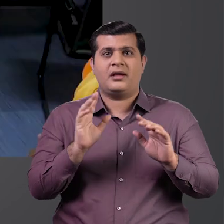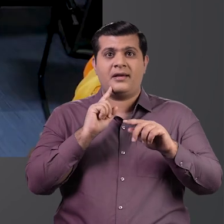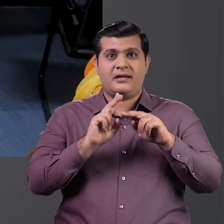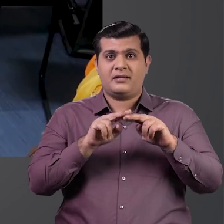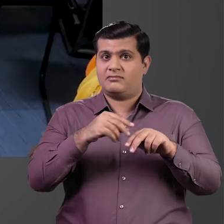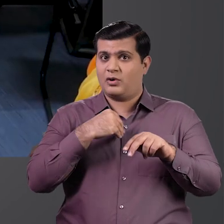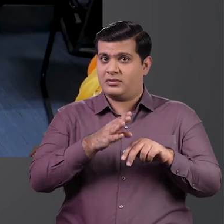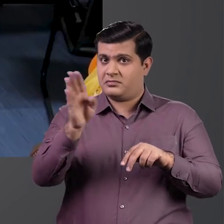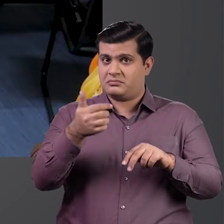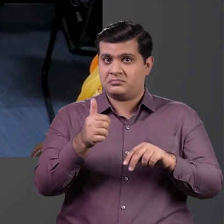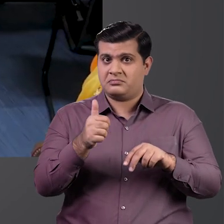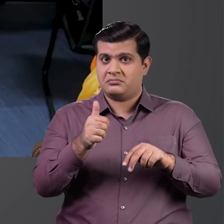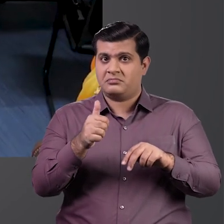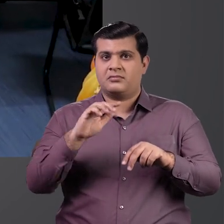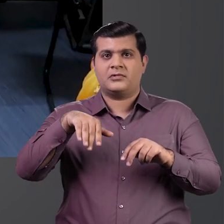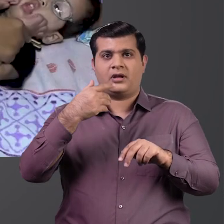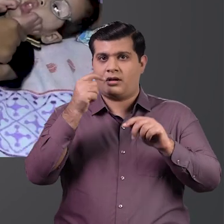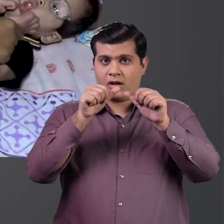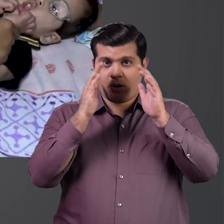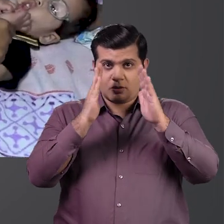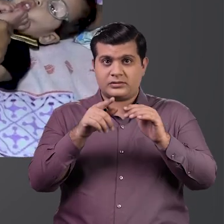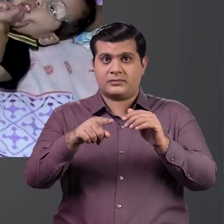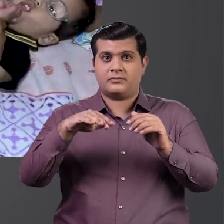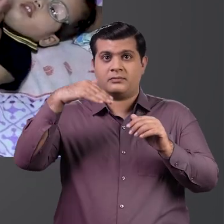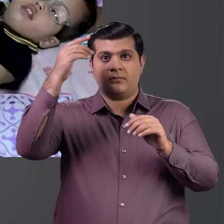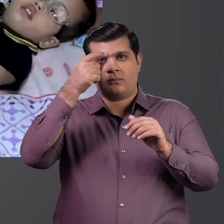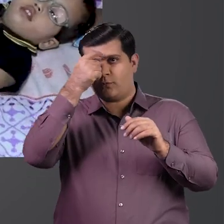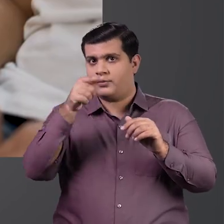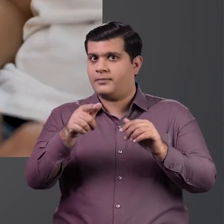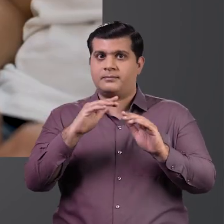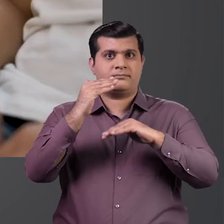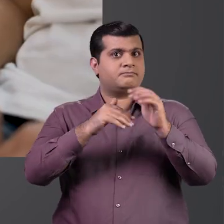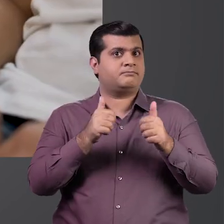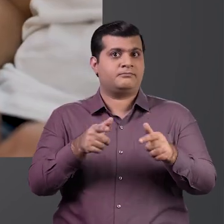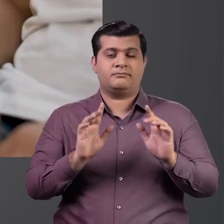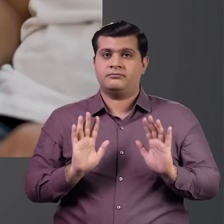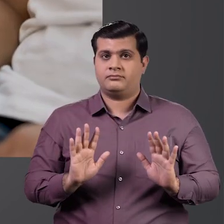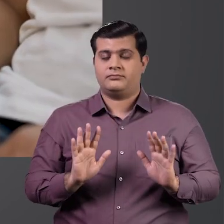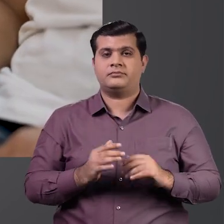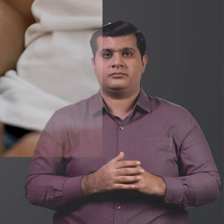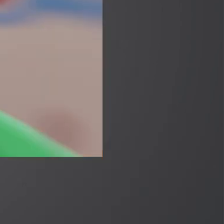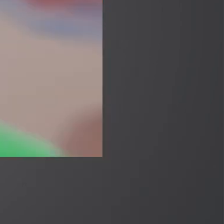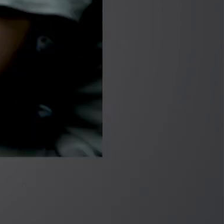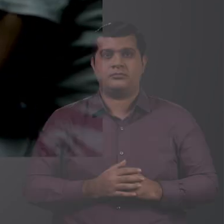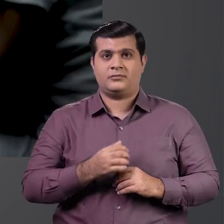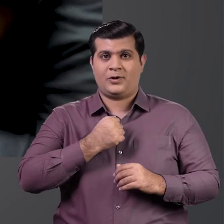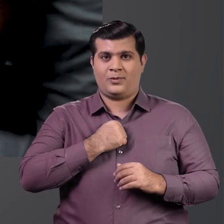हैं यदि डॉक्टरी सहायता न ली जाए तो आउटिज्म से पीड़ित बच्चों के विकास पर असर हो सकता है